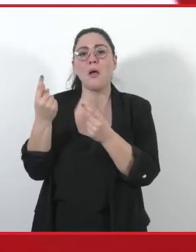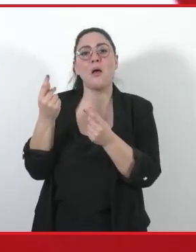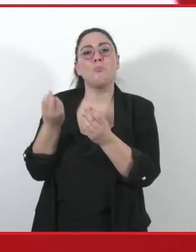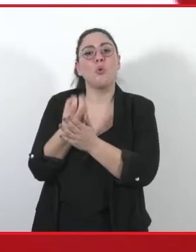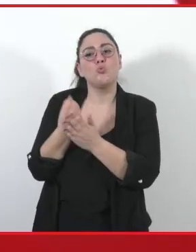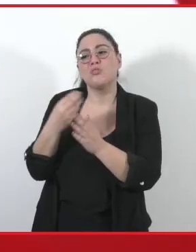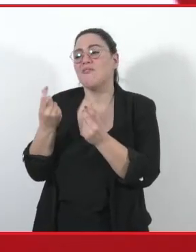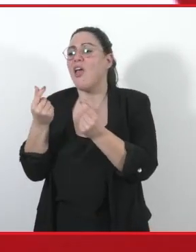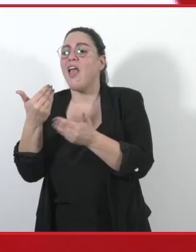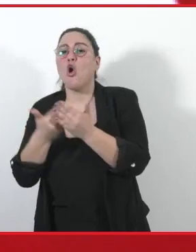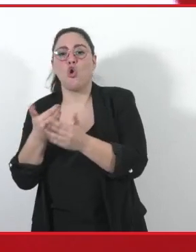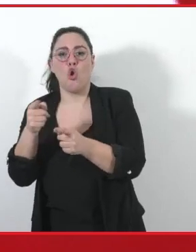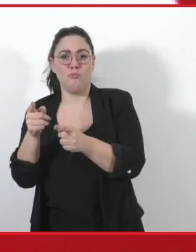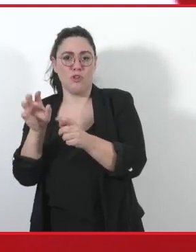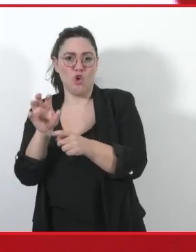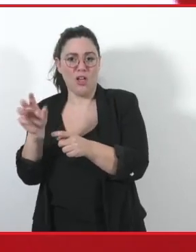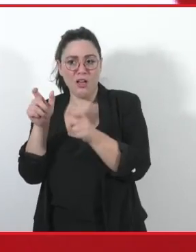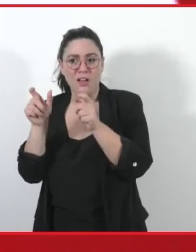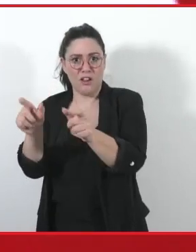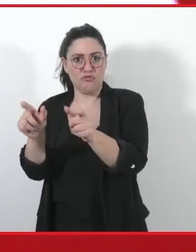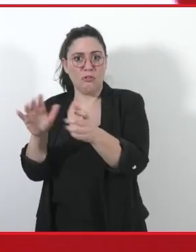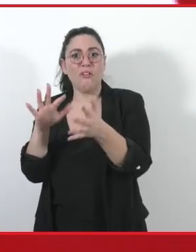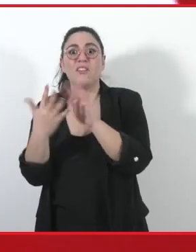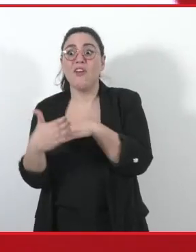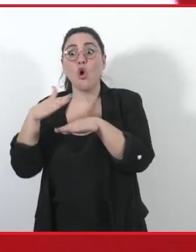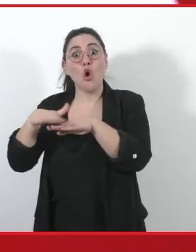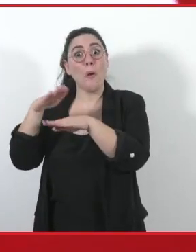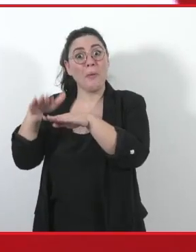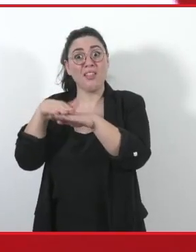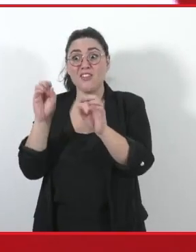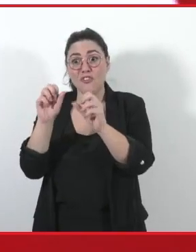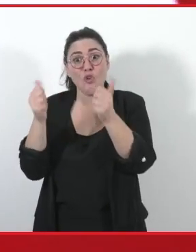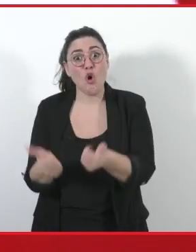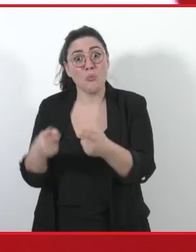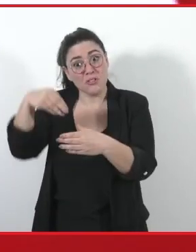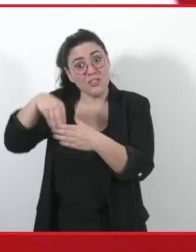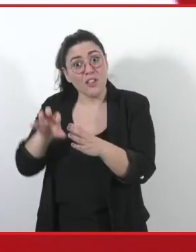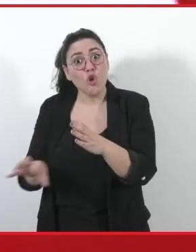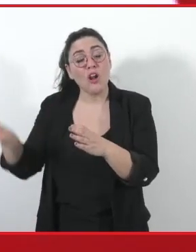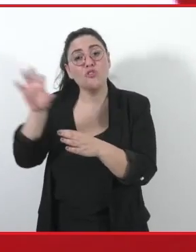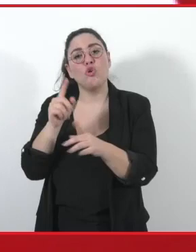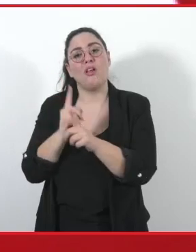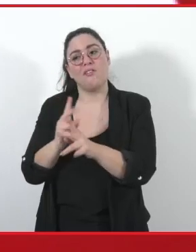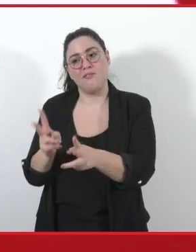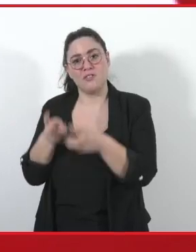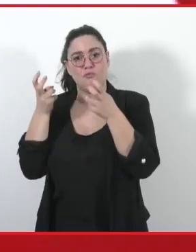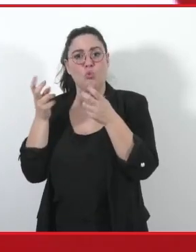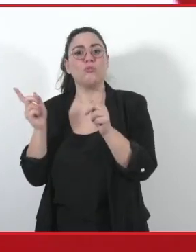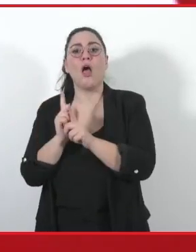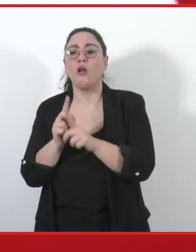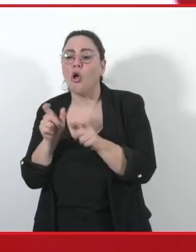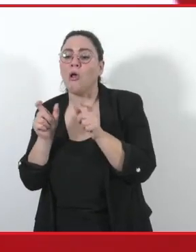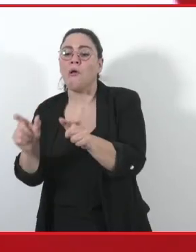produca l'occasione di lavoro alle tante competenze che vengono formate nella nostra regione e che invece sono costrette